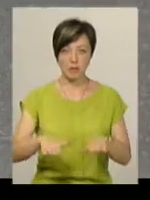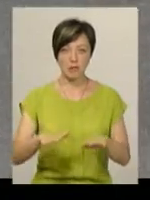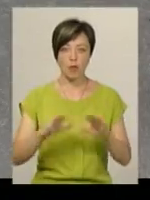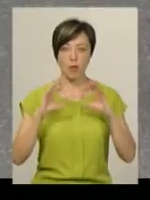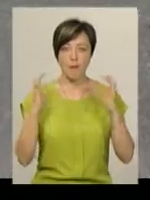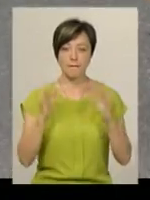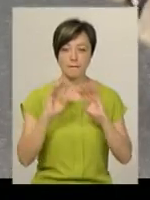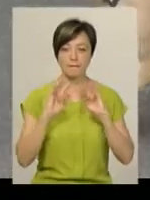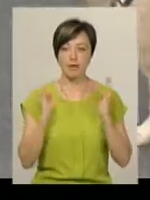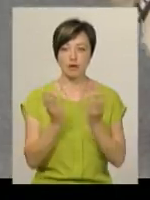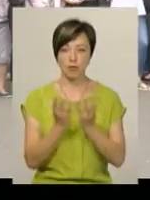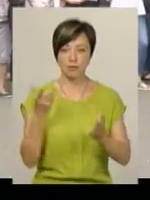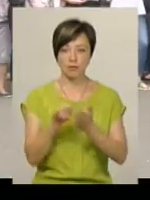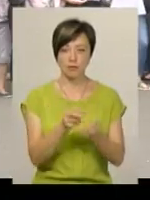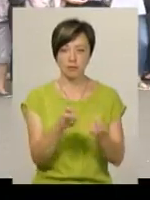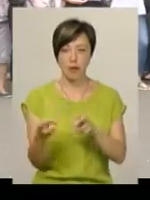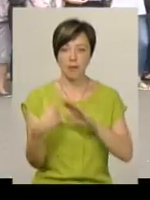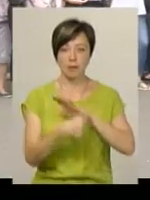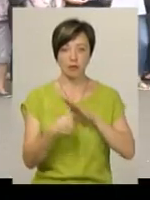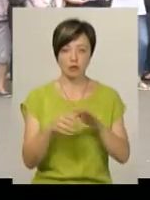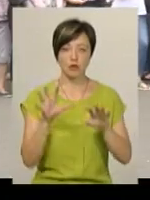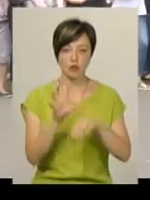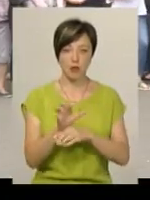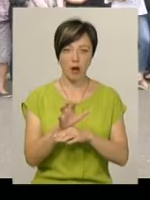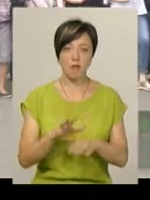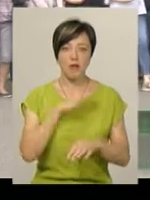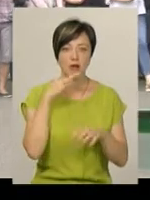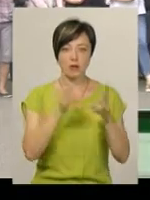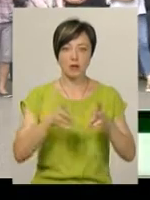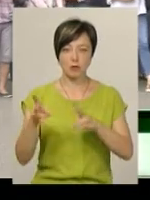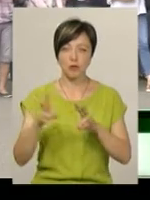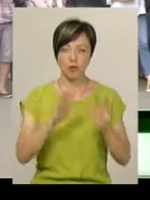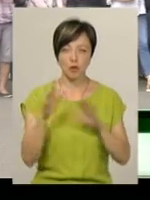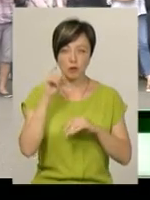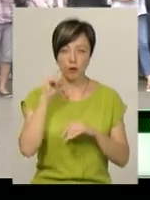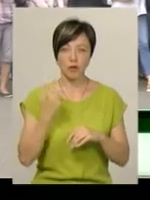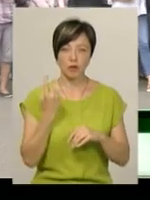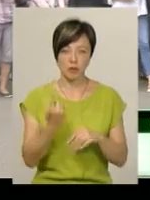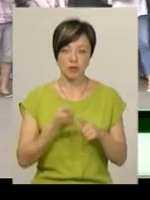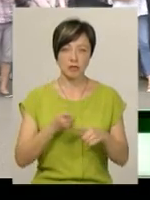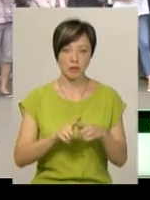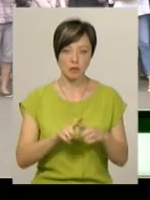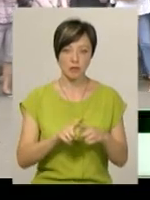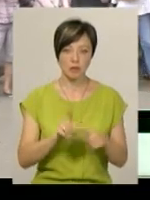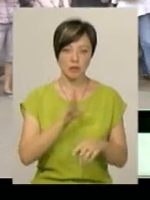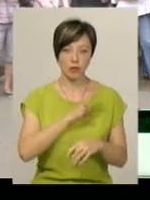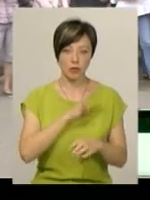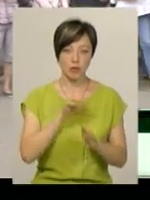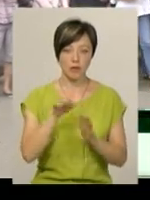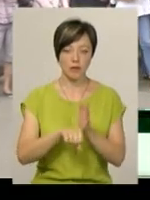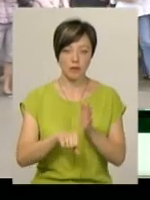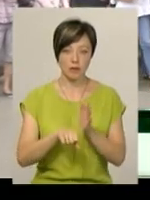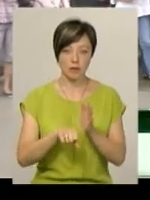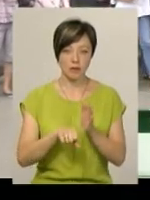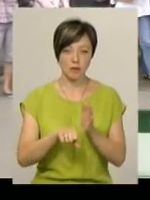притулку приспали бездомних собак. За останні тиждень сталося дуже багато трагічних подій в Україні. Одна з яких – це було вбивство,